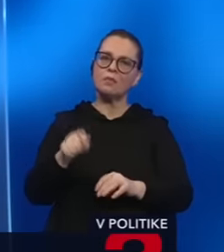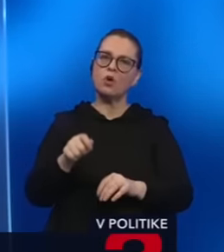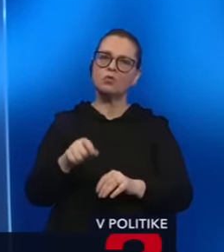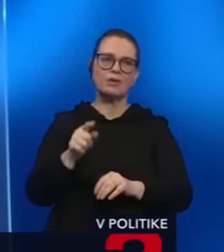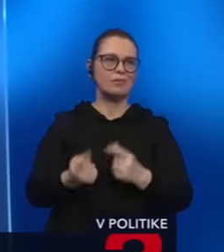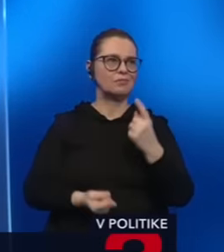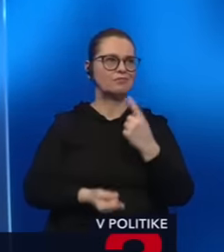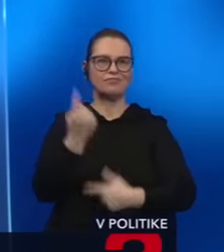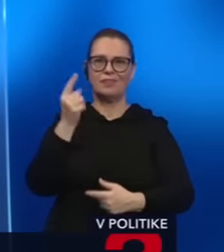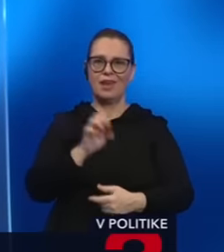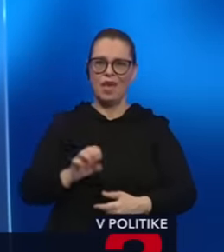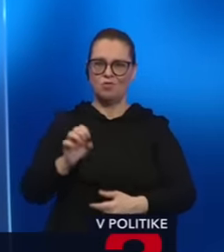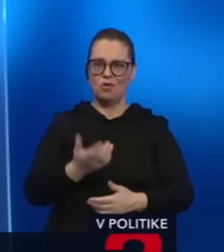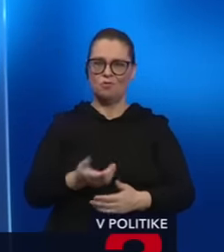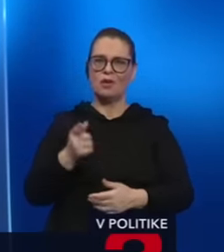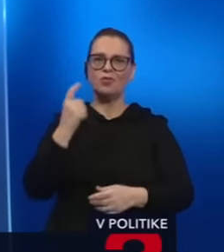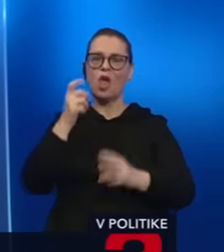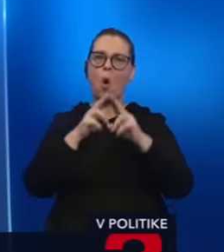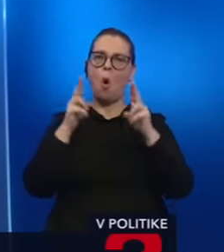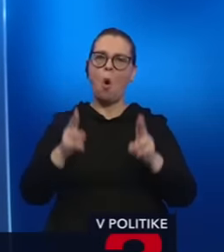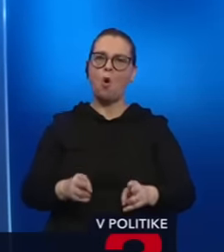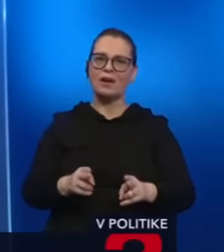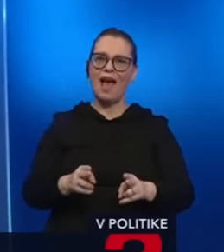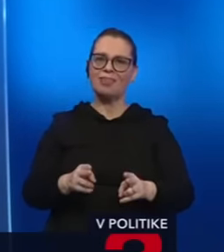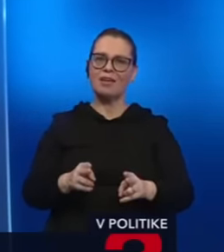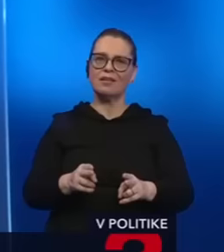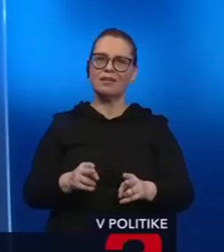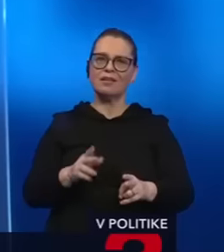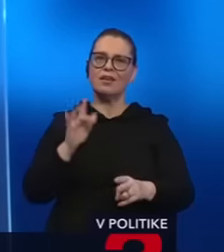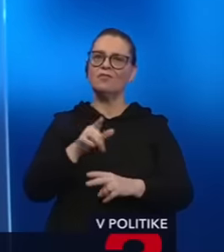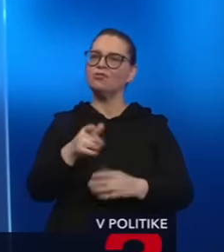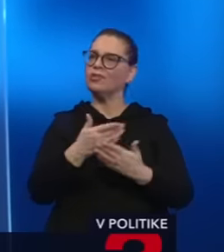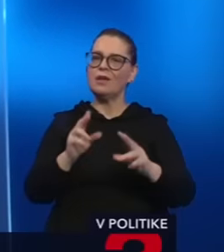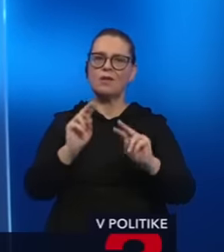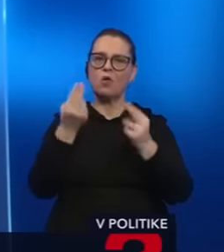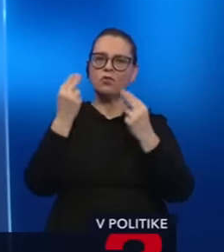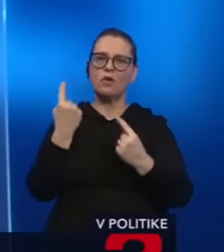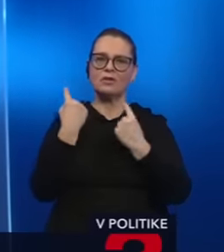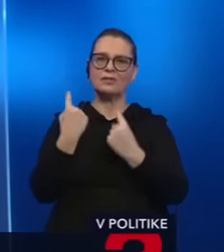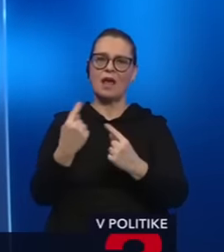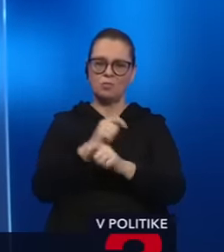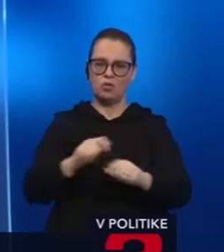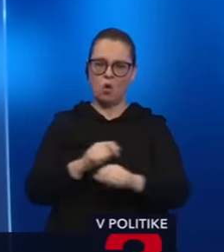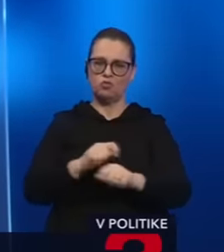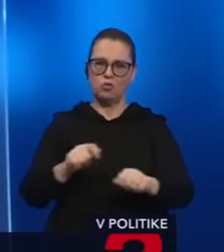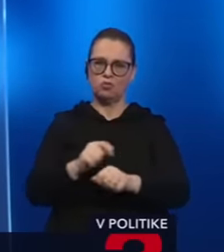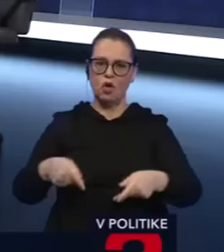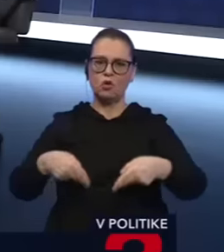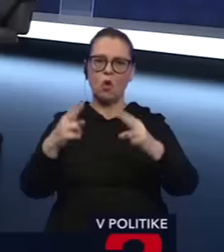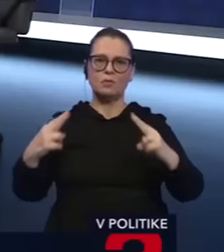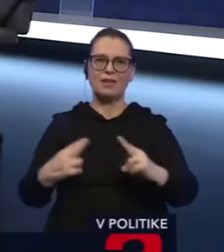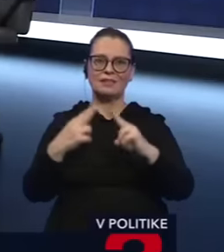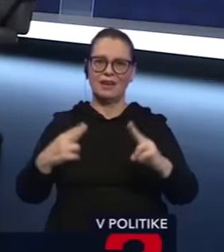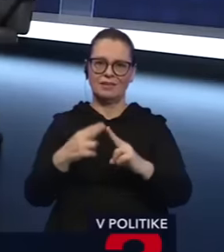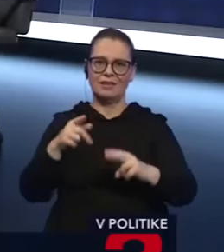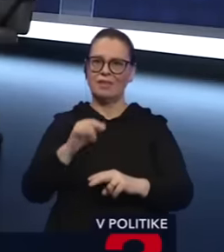Európe. Je to orgán, je to orgán, voči ktorému nemáte odvolanie, si tam rozhodujú sami sebe, na chodbách sa tam stretávajú. Nie